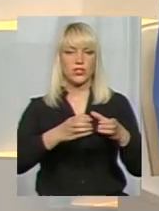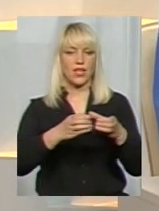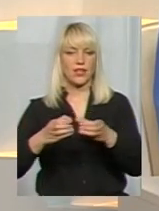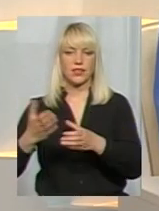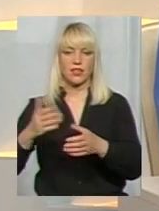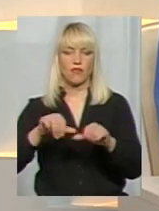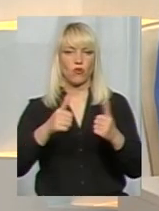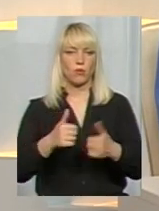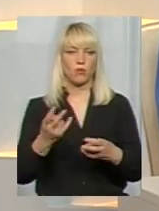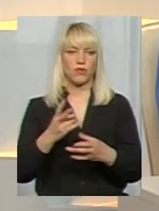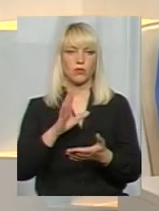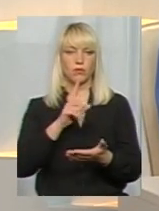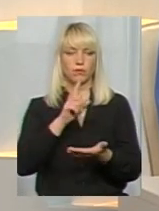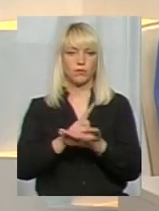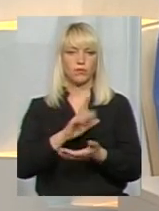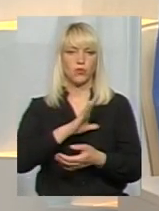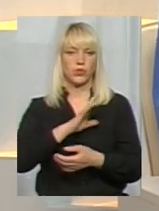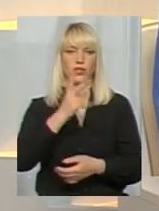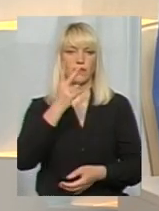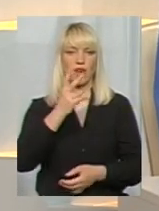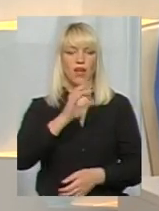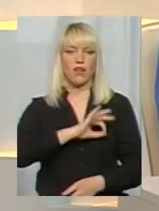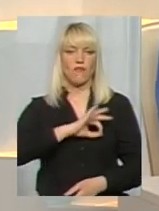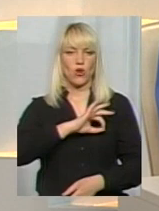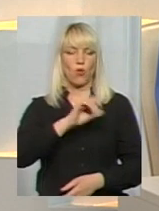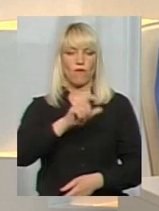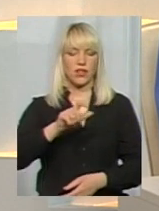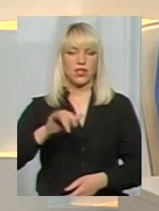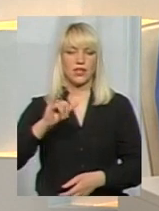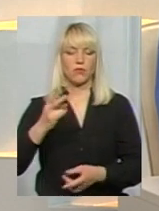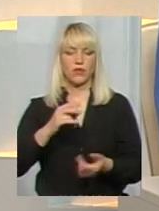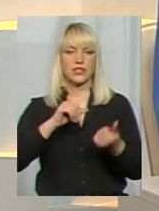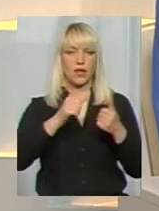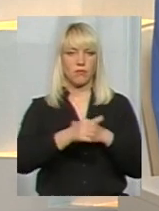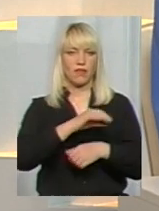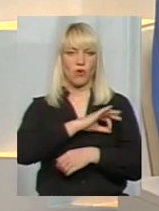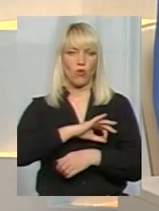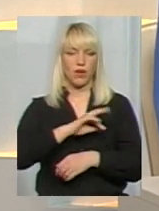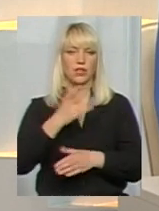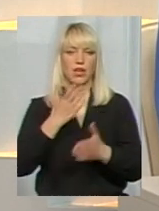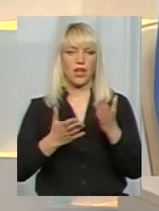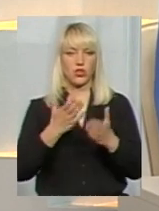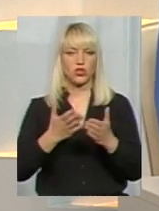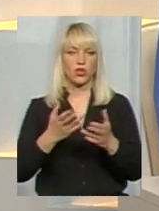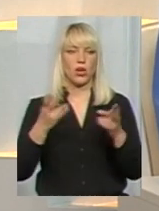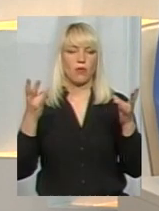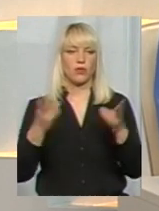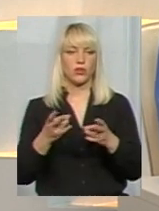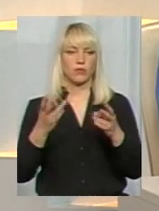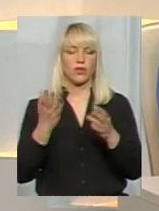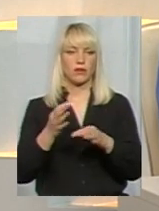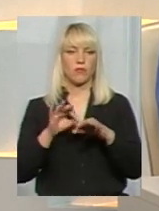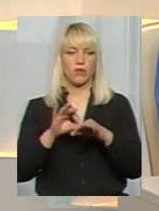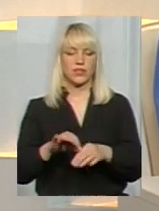формується, має бути обов'язково два вихователі і має бути замінний вихователь на випадок, якщо потрібно буде